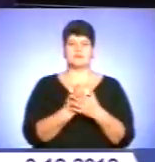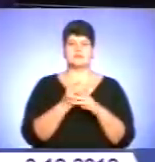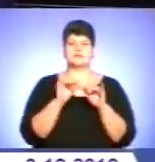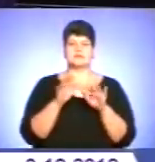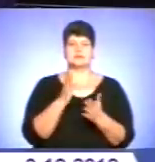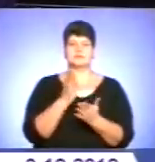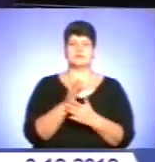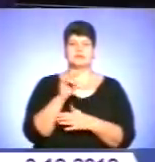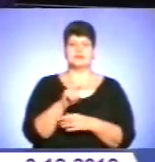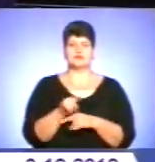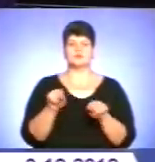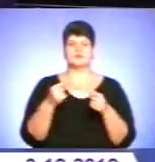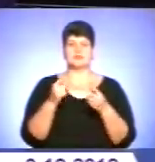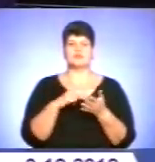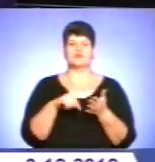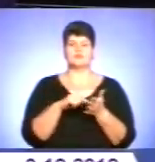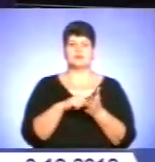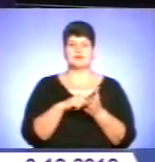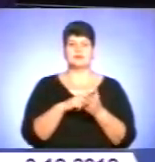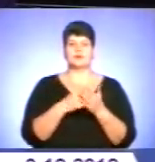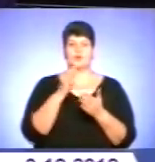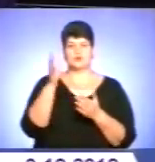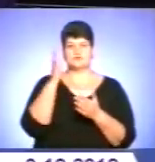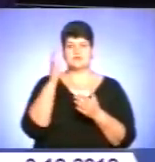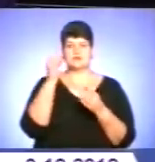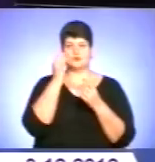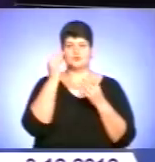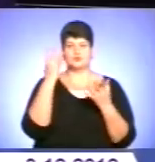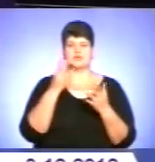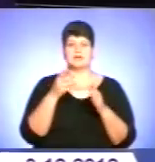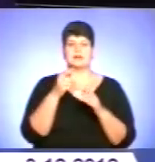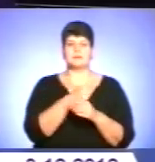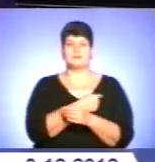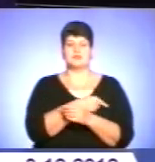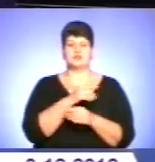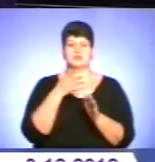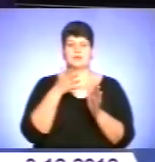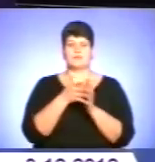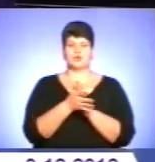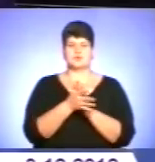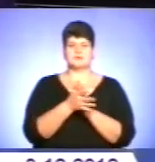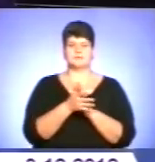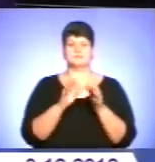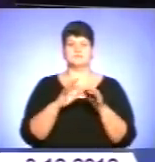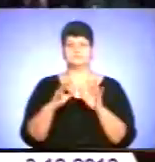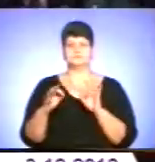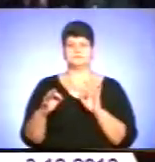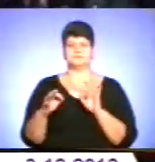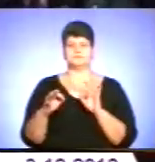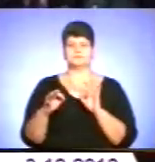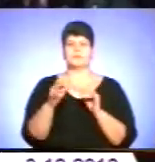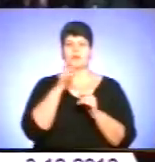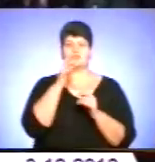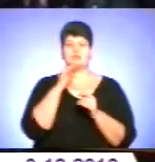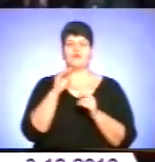створити в місті єдиний освітній, культурний, інформаційний, духовний та медичний простір. Подробиці у сюжеті. Під час